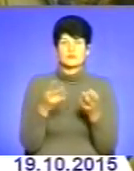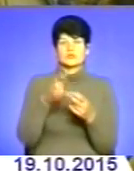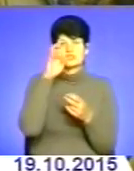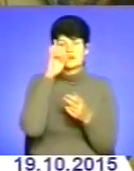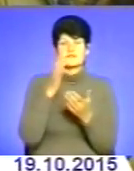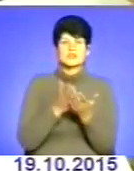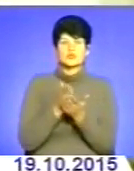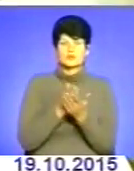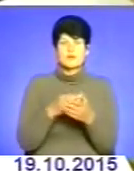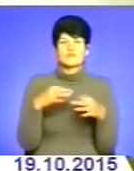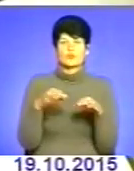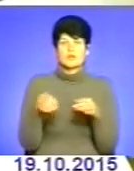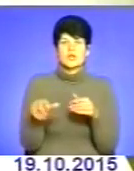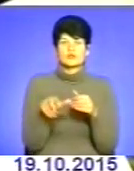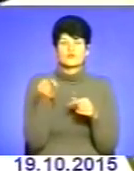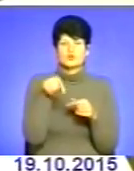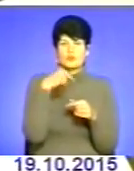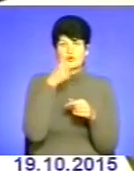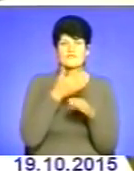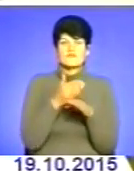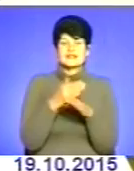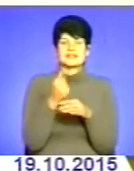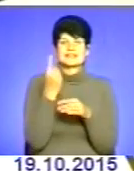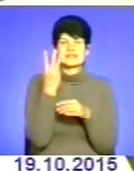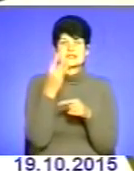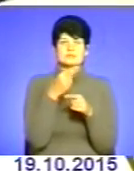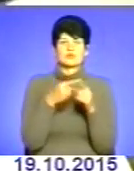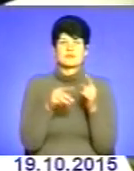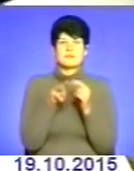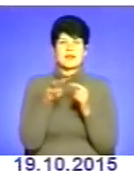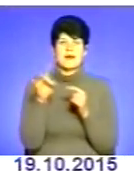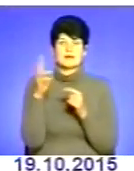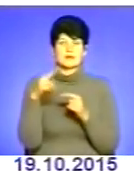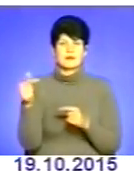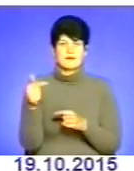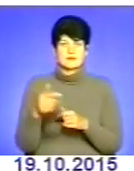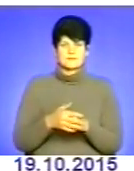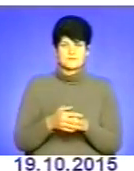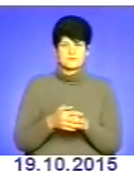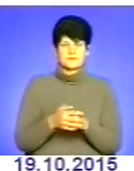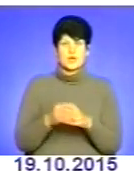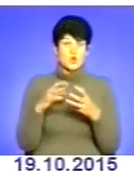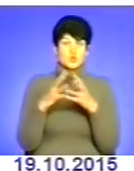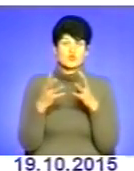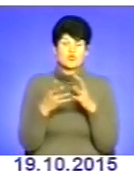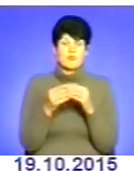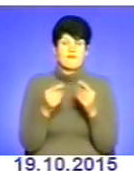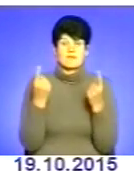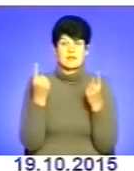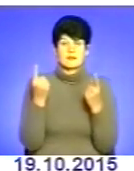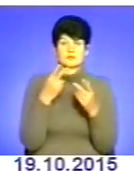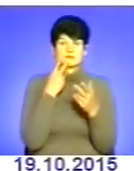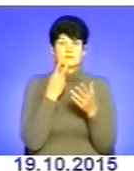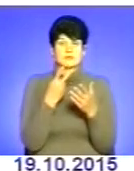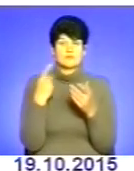автомобільних доріг цього року виділили лише 3,5 мільярди гривень Нібито сума велика, якщо взяти зі сторони